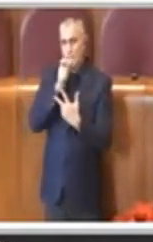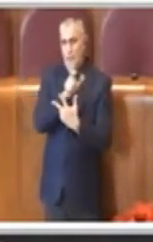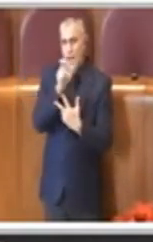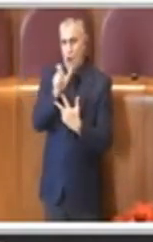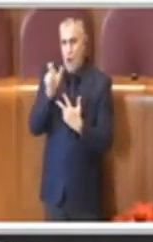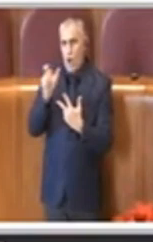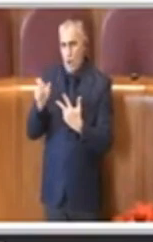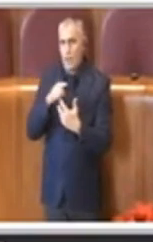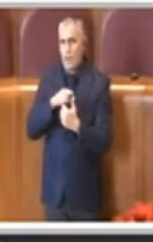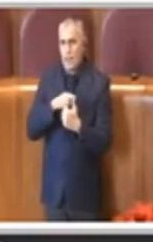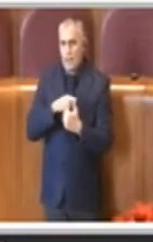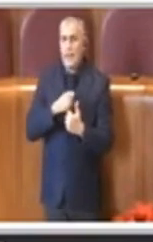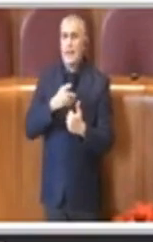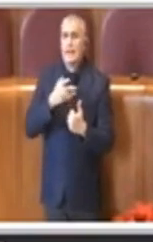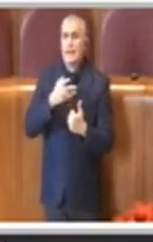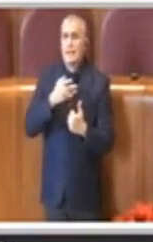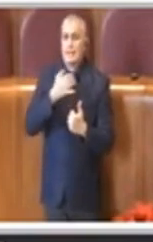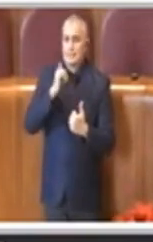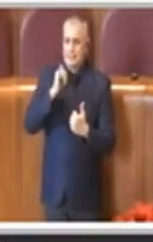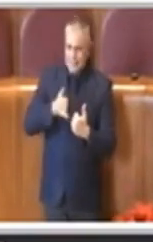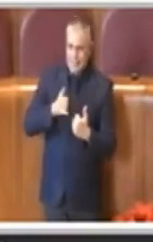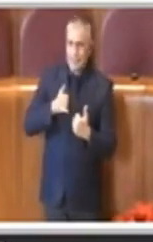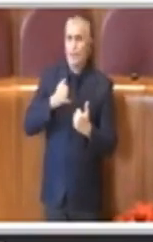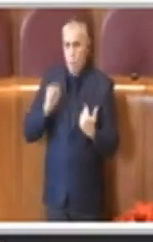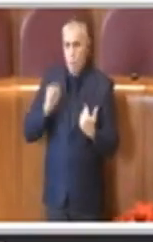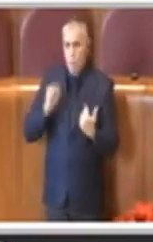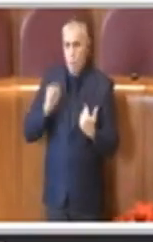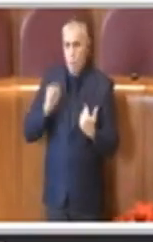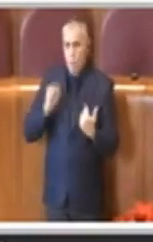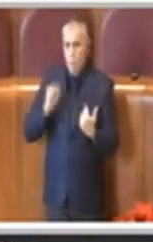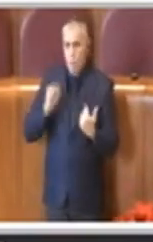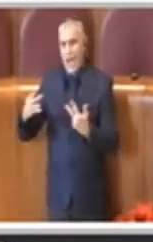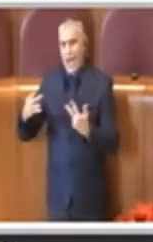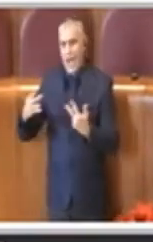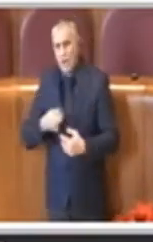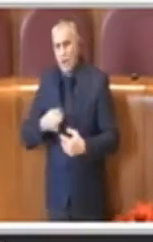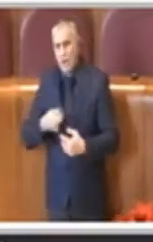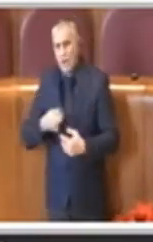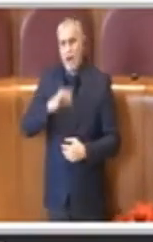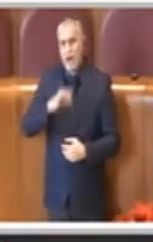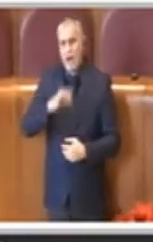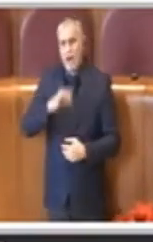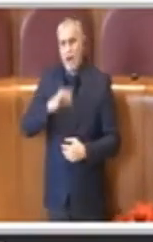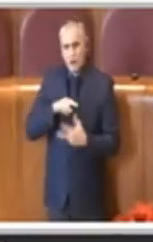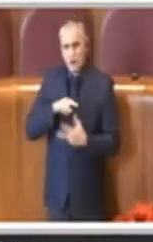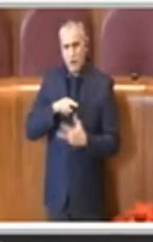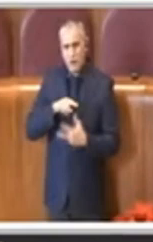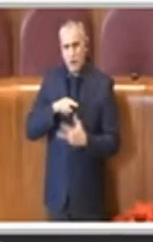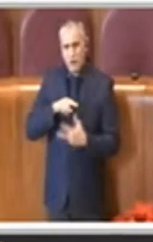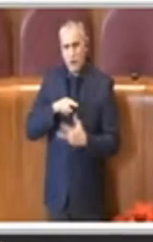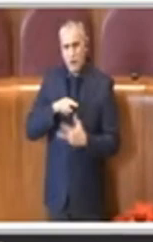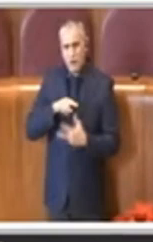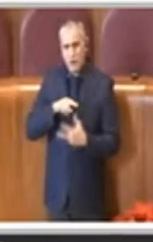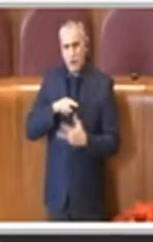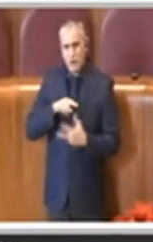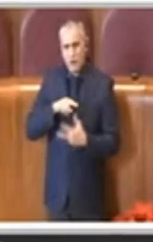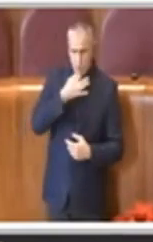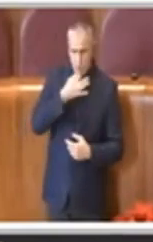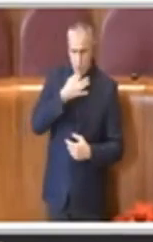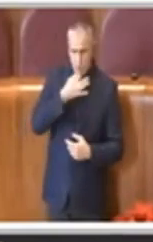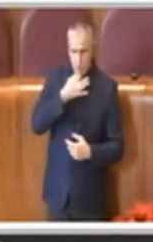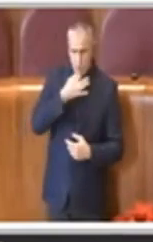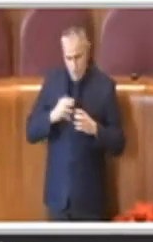si può fare e che cosa intendo? Si può arrivare ad assegnare gli alloggi